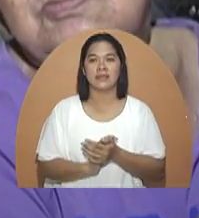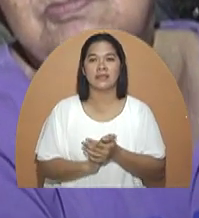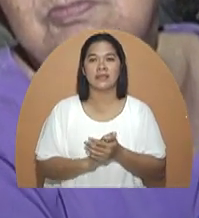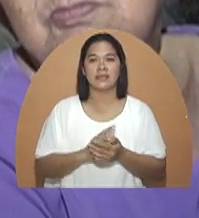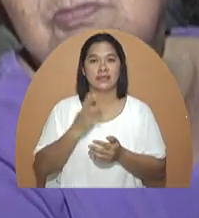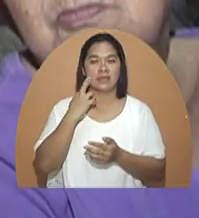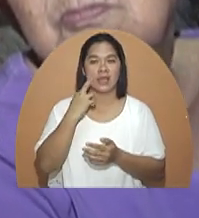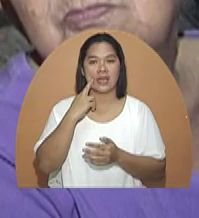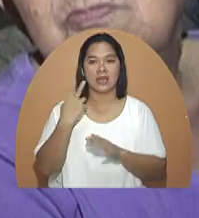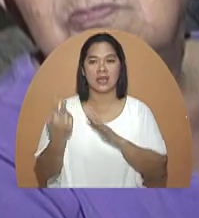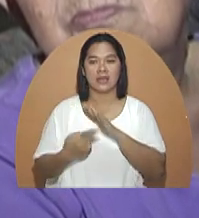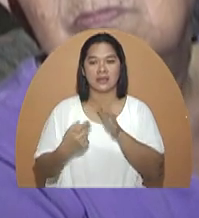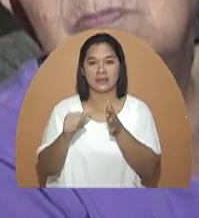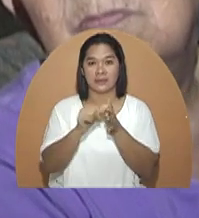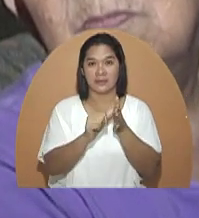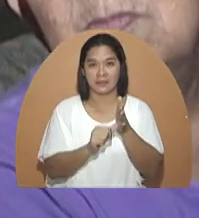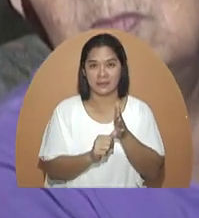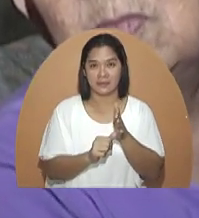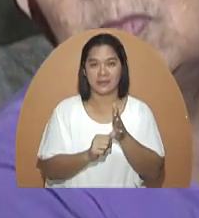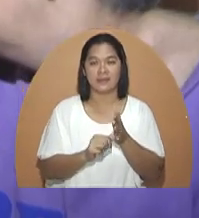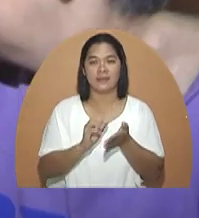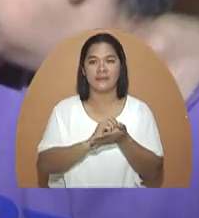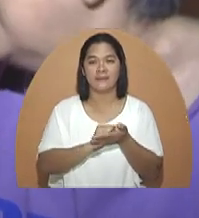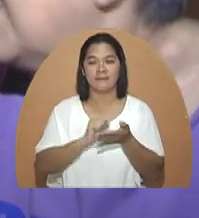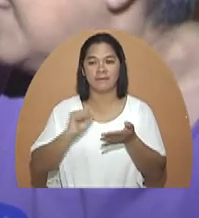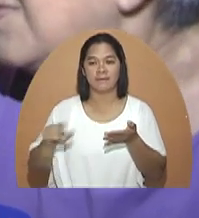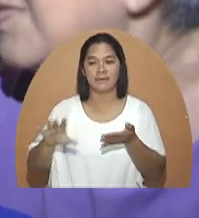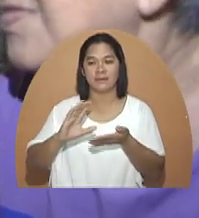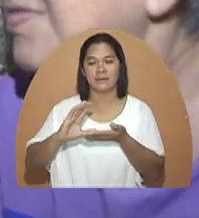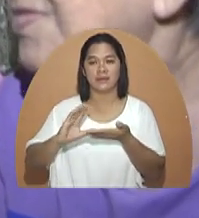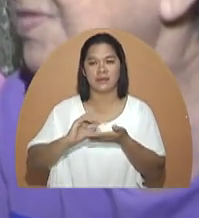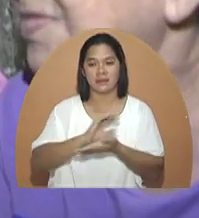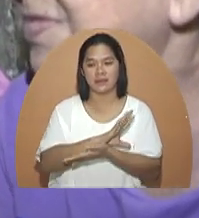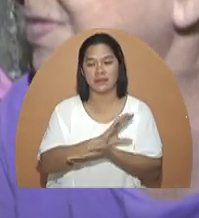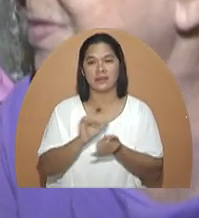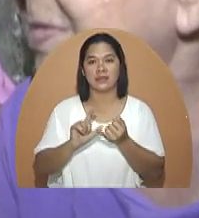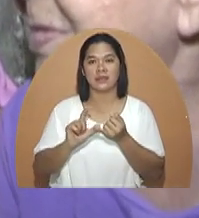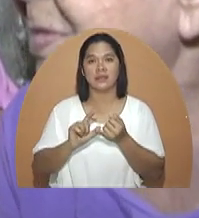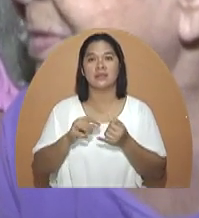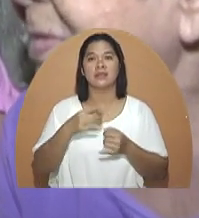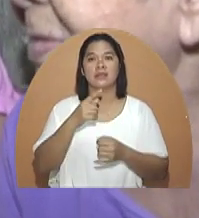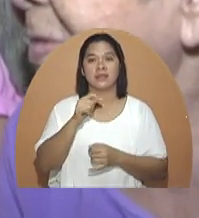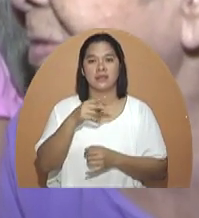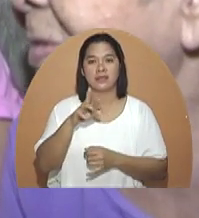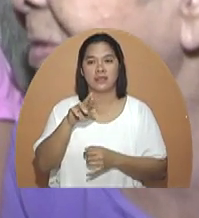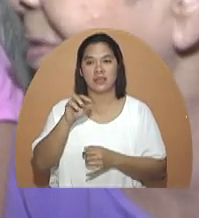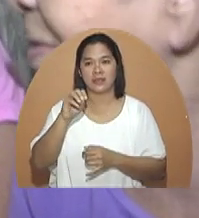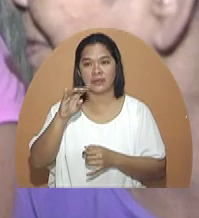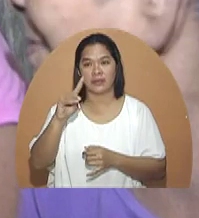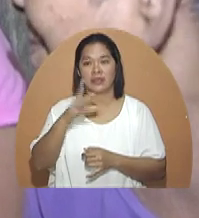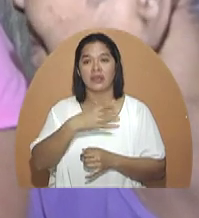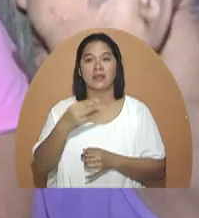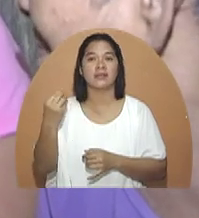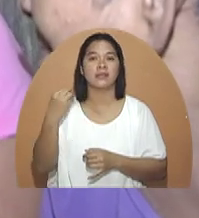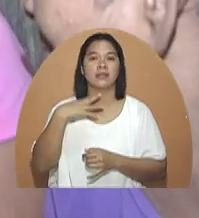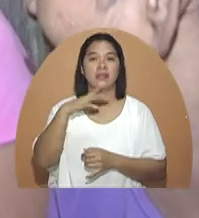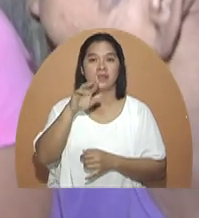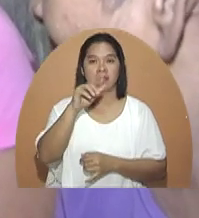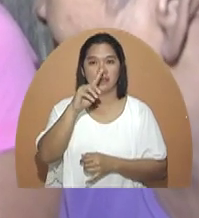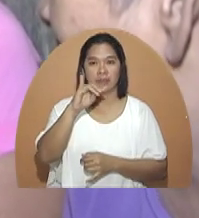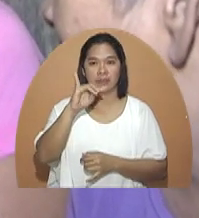Sumailalim si Rosamia sa operasyon para matanggal ang cancer cells sa kanyang thyroid at radiotherapy